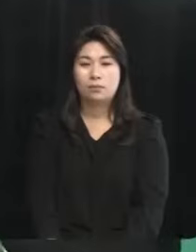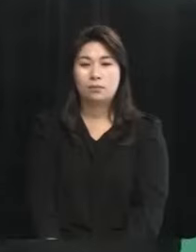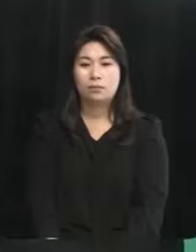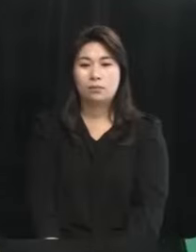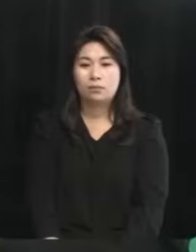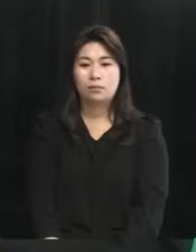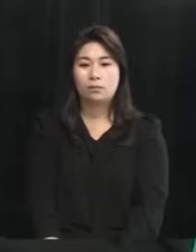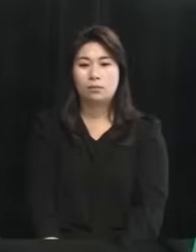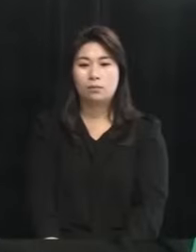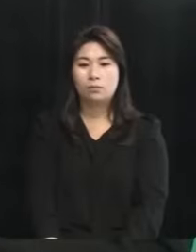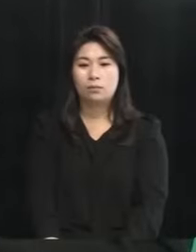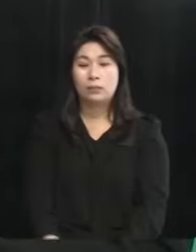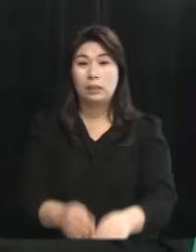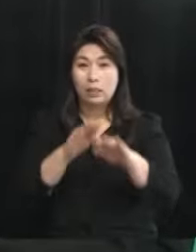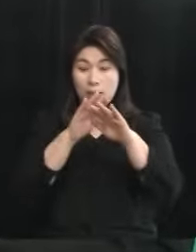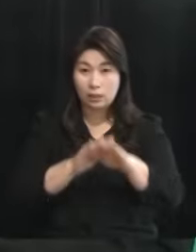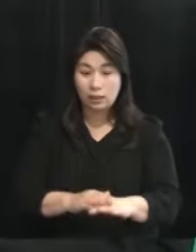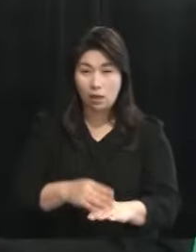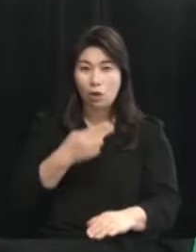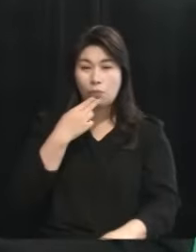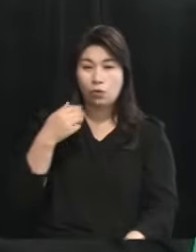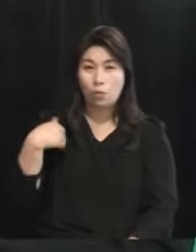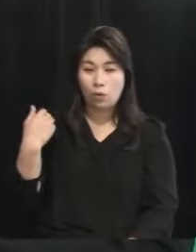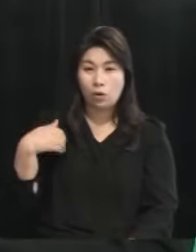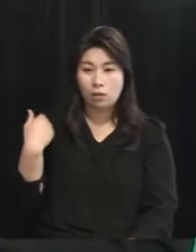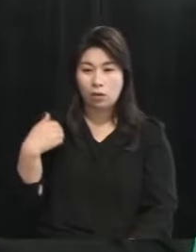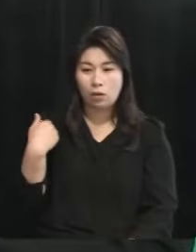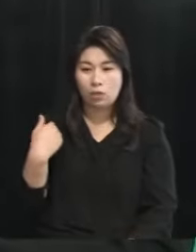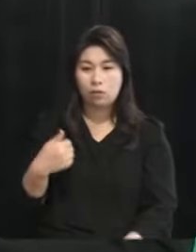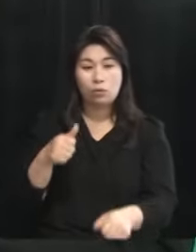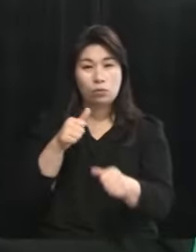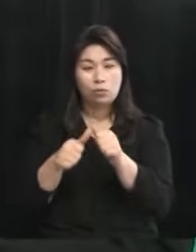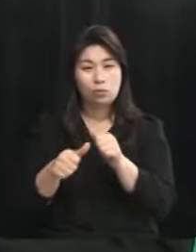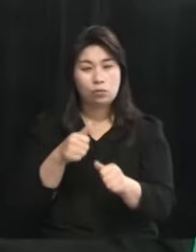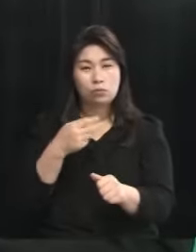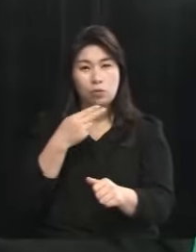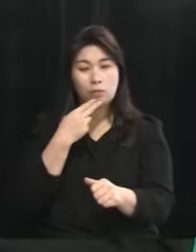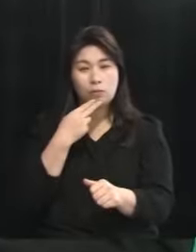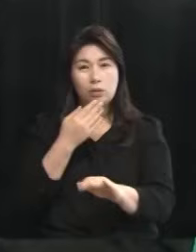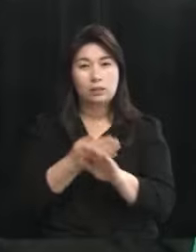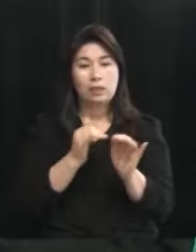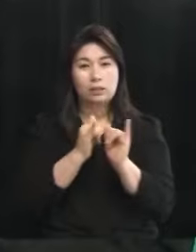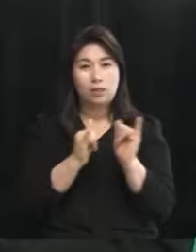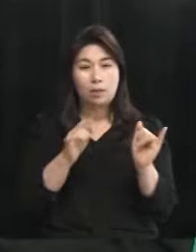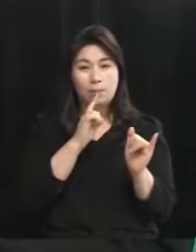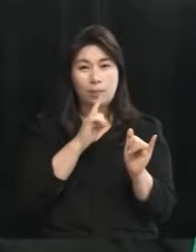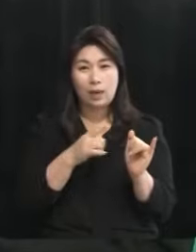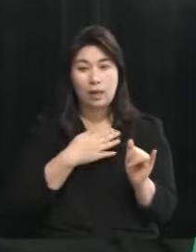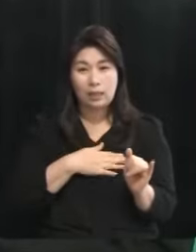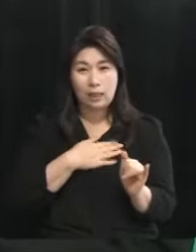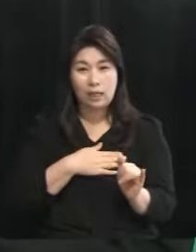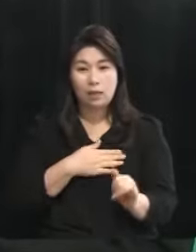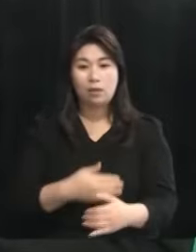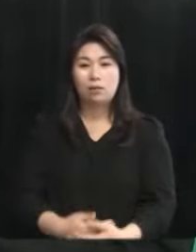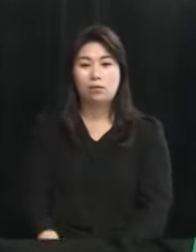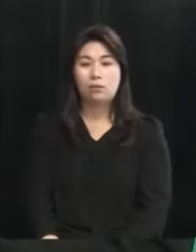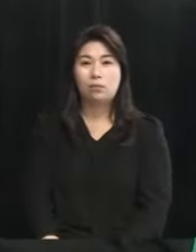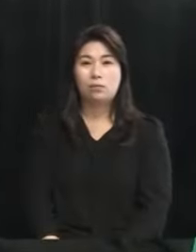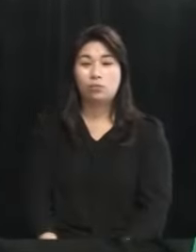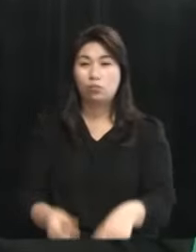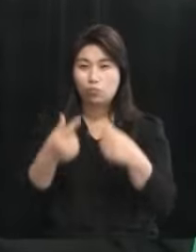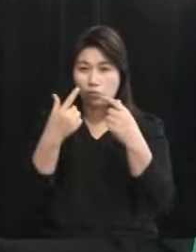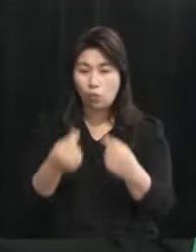쉽게 안 한 건 몰라도 소분 안 한 건 놈이 안다라는 제주도 속담 혹시 아시나요? 질문은 알고 있습니다 네